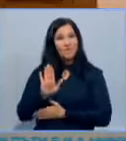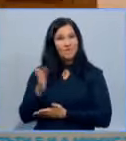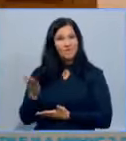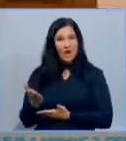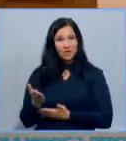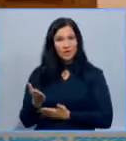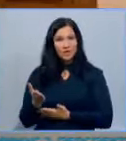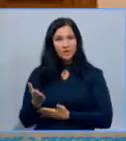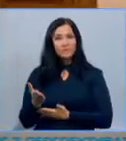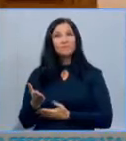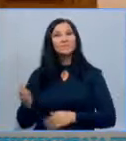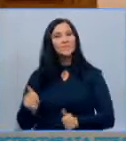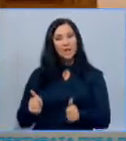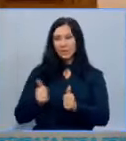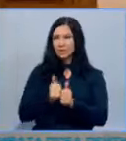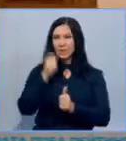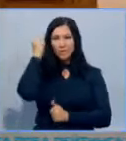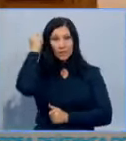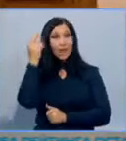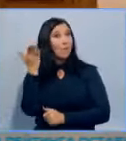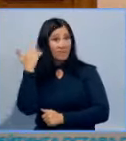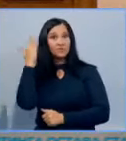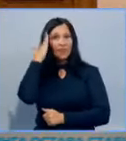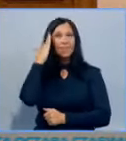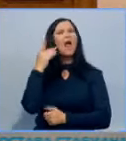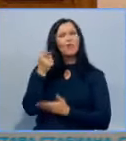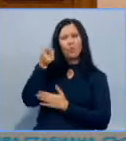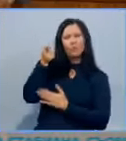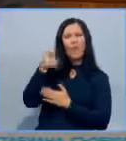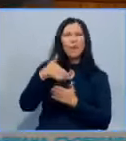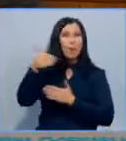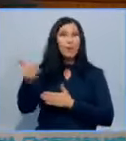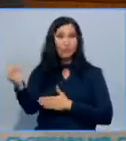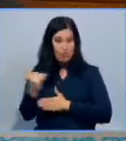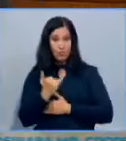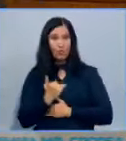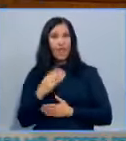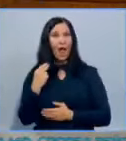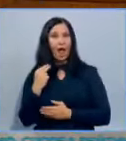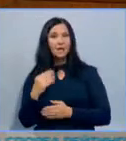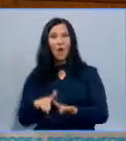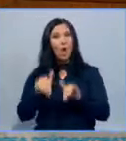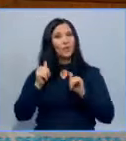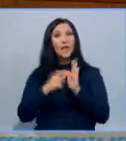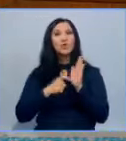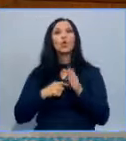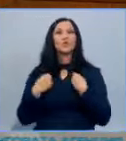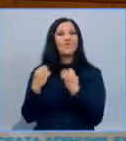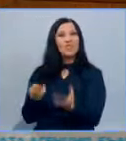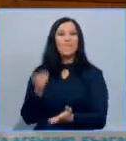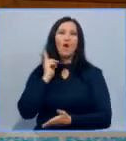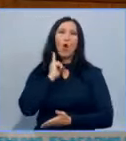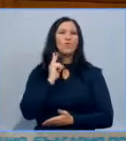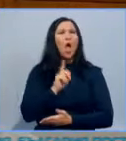съпредседател и бивш премьер ето там отпред дойде и каза, отеглете закона и ще ви дам